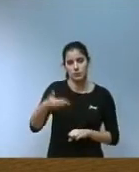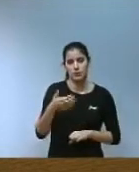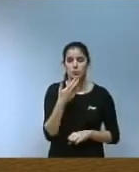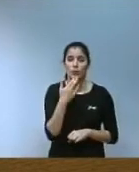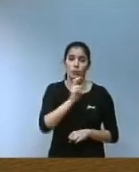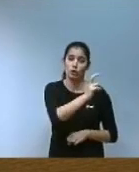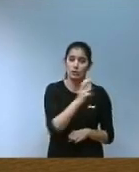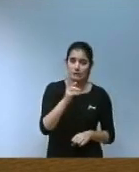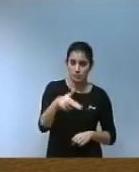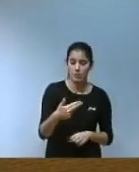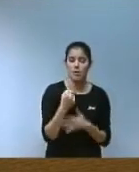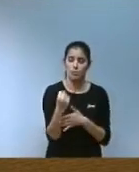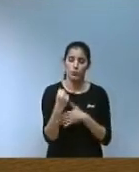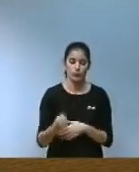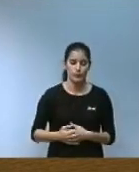aparadores